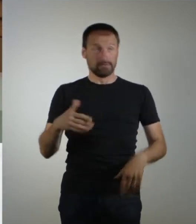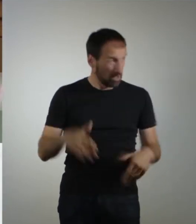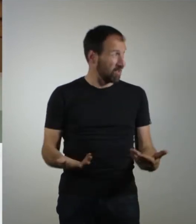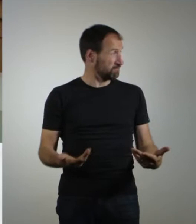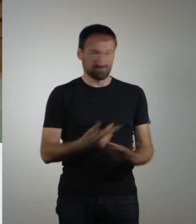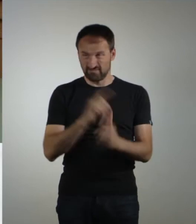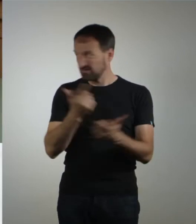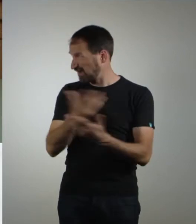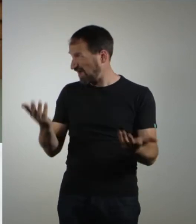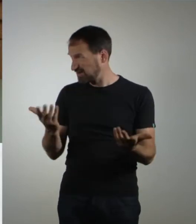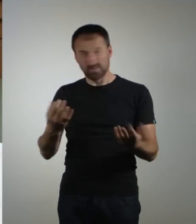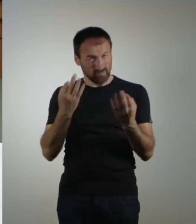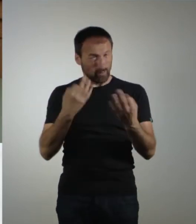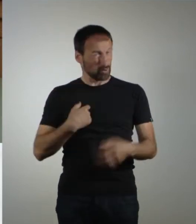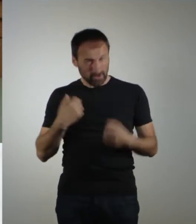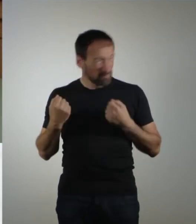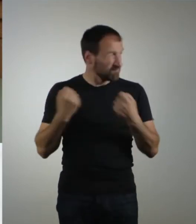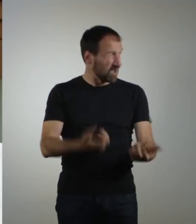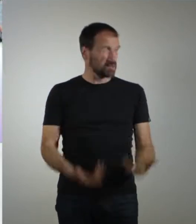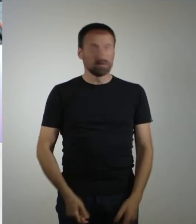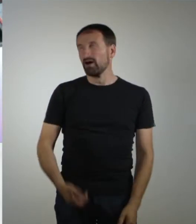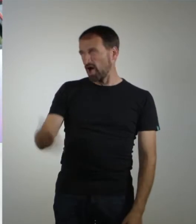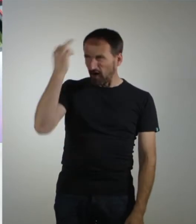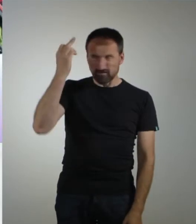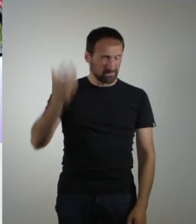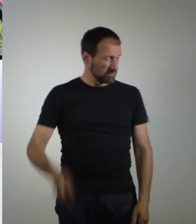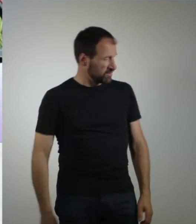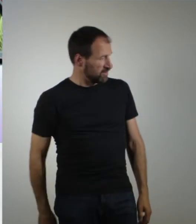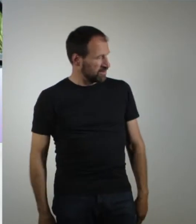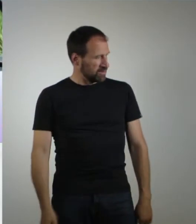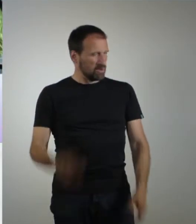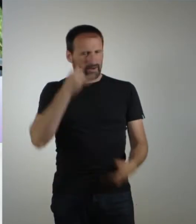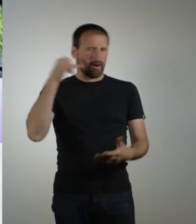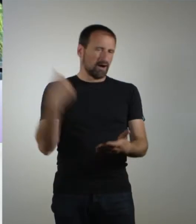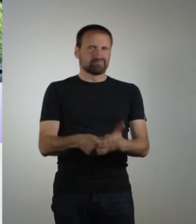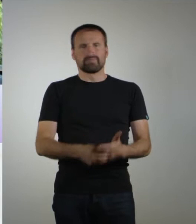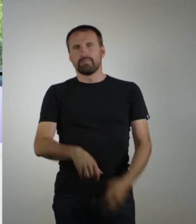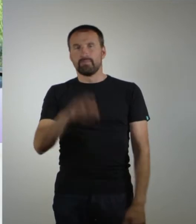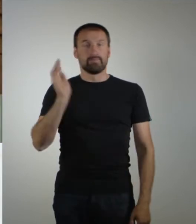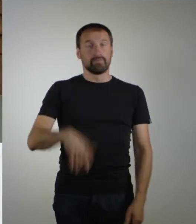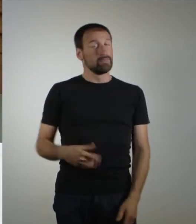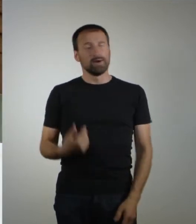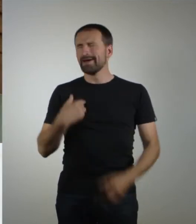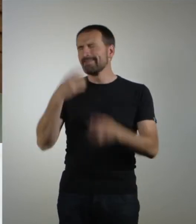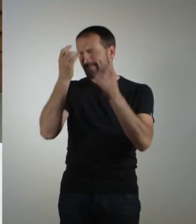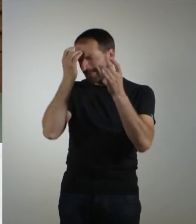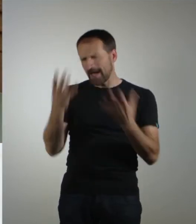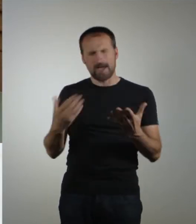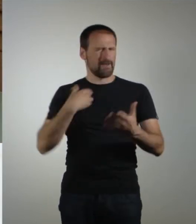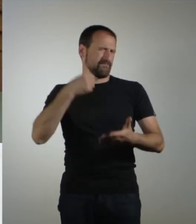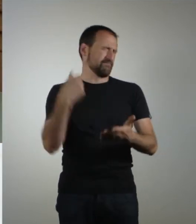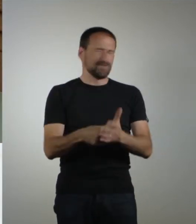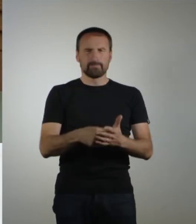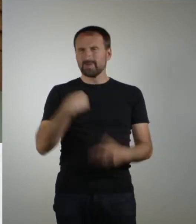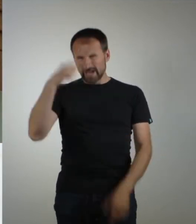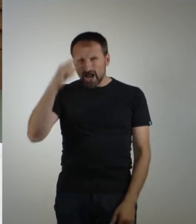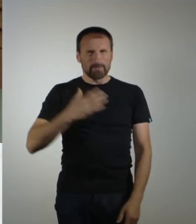und da ist kein Blumenladen. Dafür bin ich den Weg dahin gefahren? Ja, du mich auch. Kim legt genervt auf. Ich habe dann einfach genervt aufgelegt.